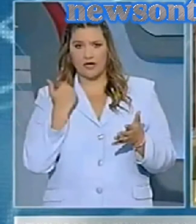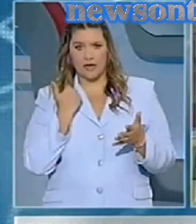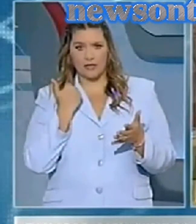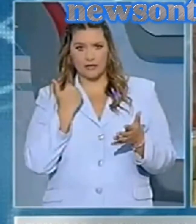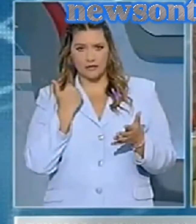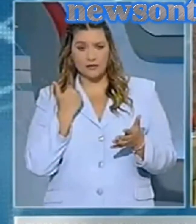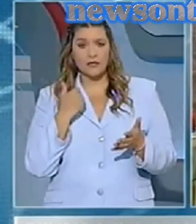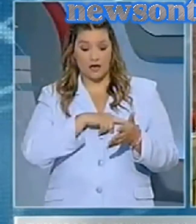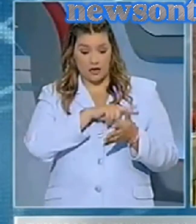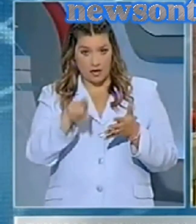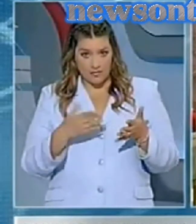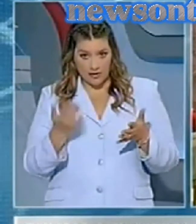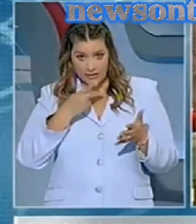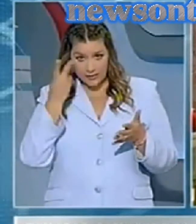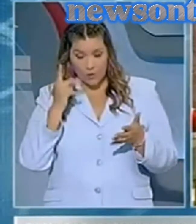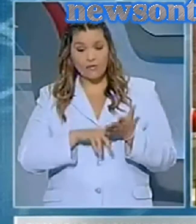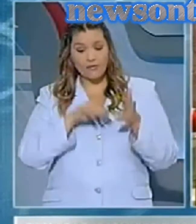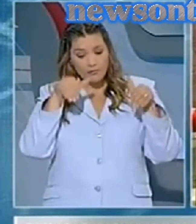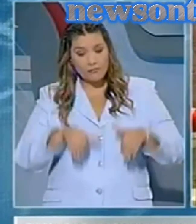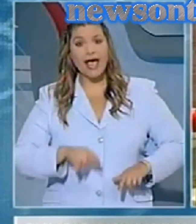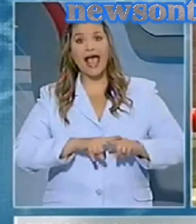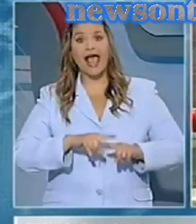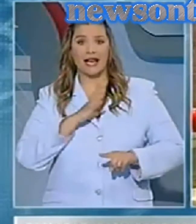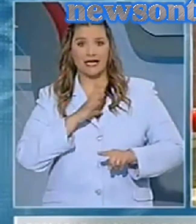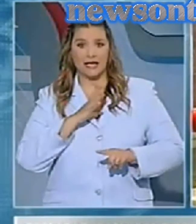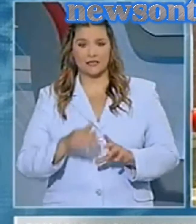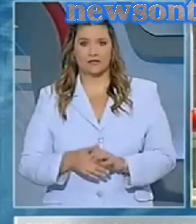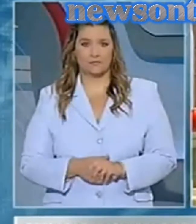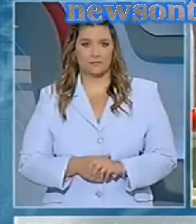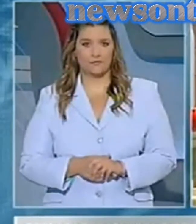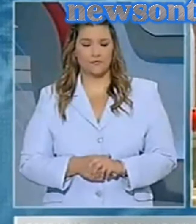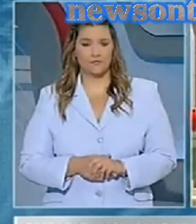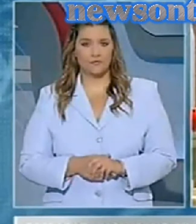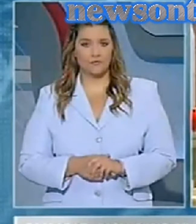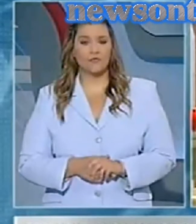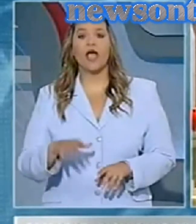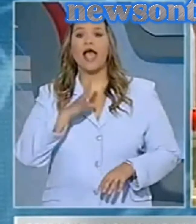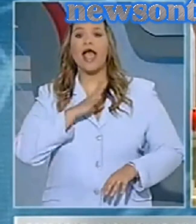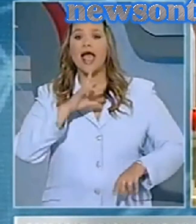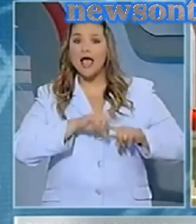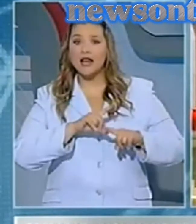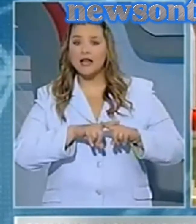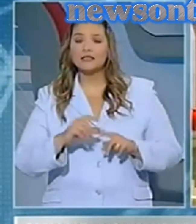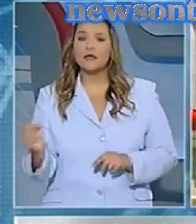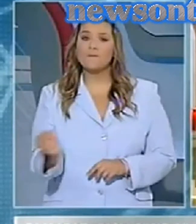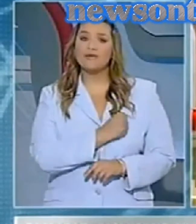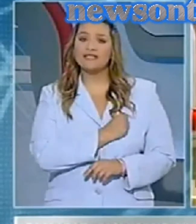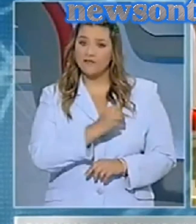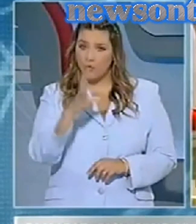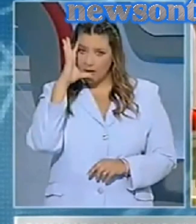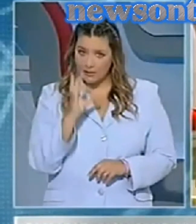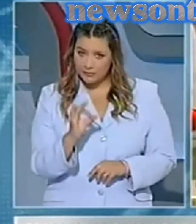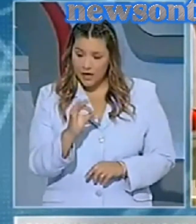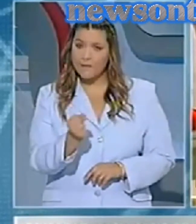Έλληνες θα βρεις μπροστά σου, τους υγιείς τους Έλληνες, αυτούς που πιστεύουν πραγματικά στην Ελλάδα,